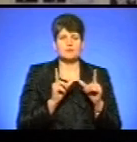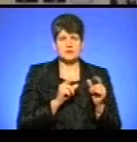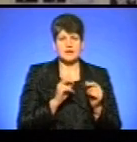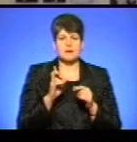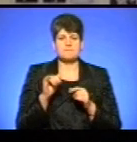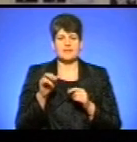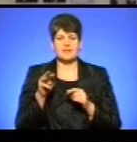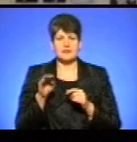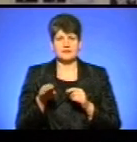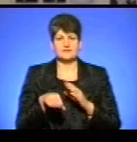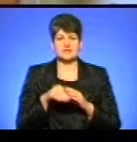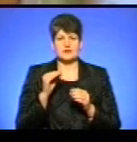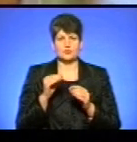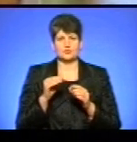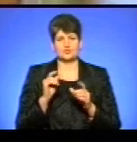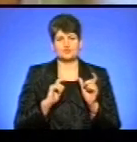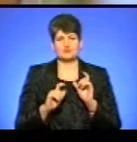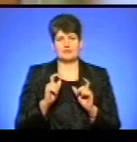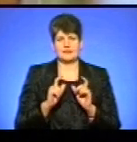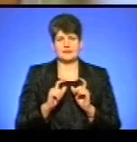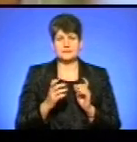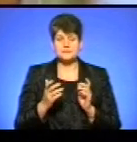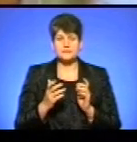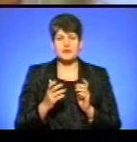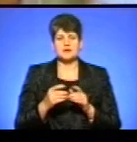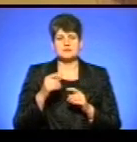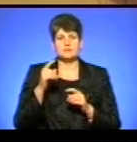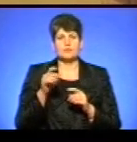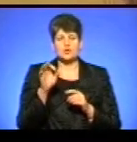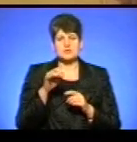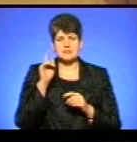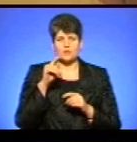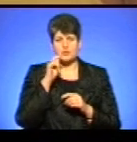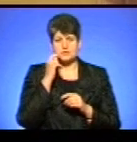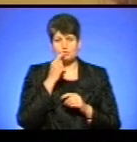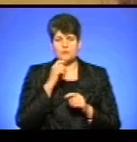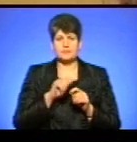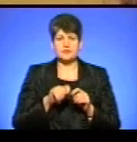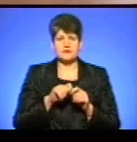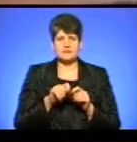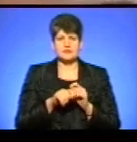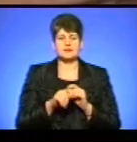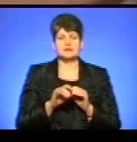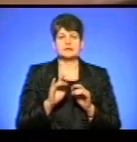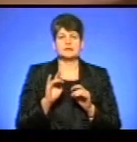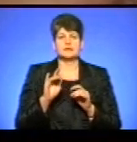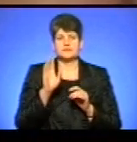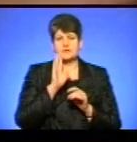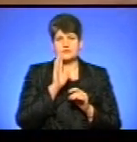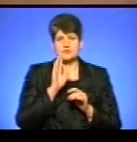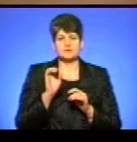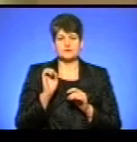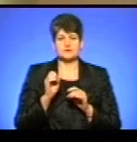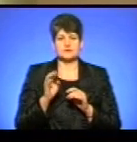а білет витягають студенти на іспиток. Виї знання української мови перевірила учениця філологічного класу Христина